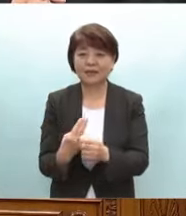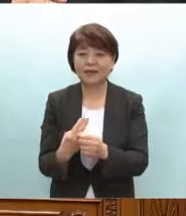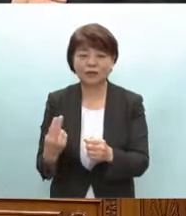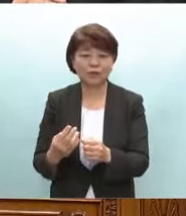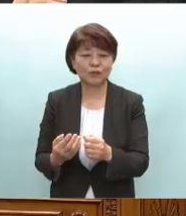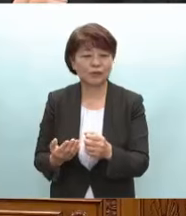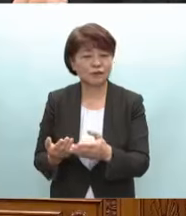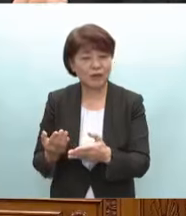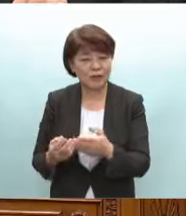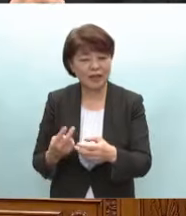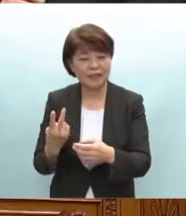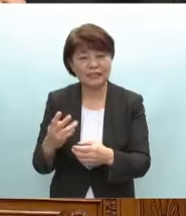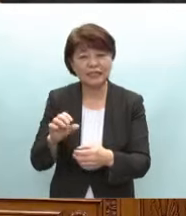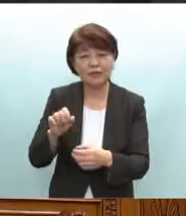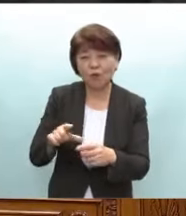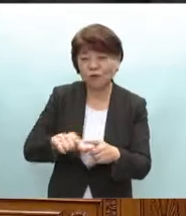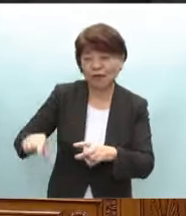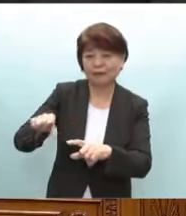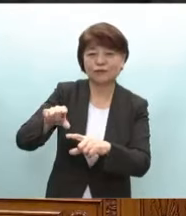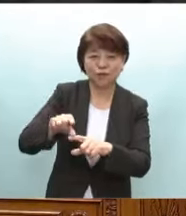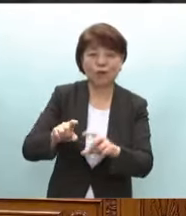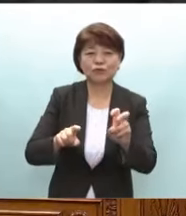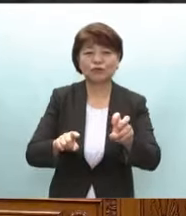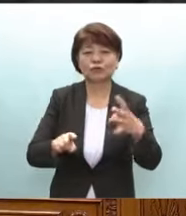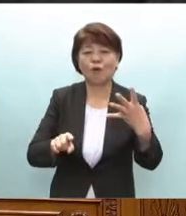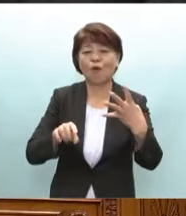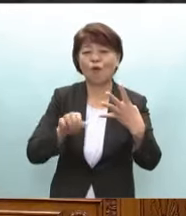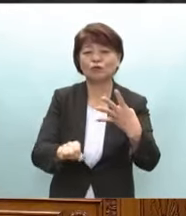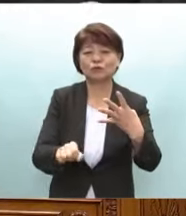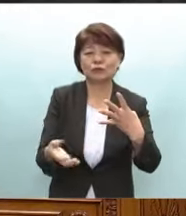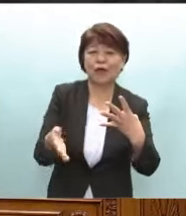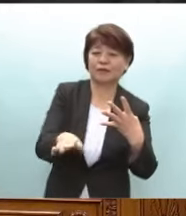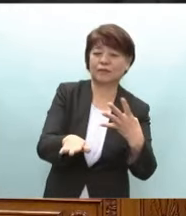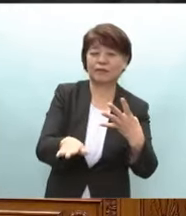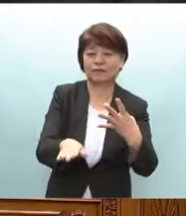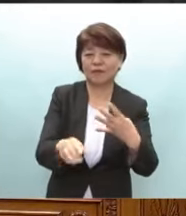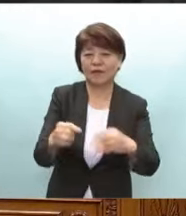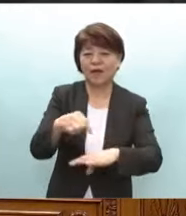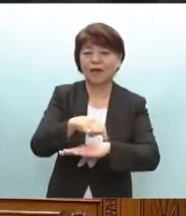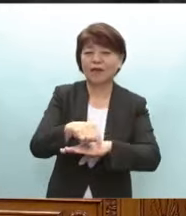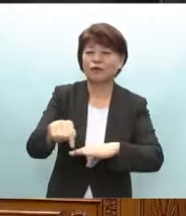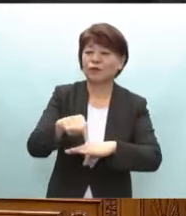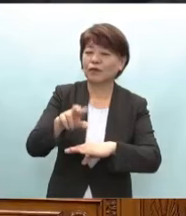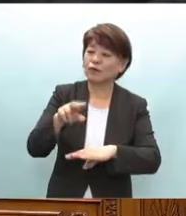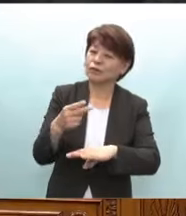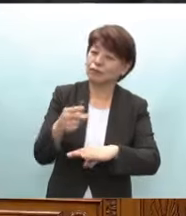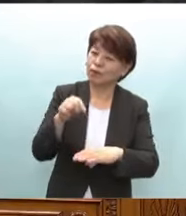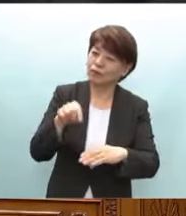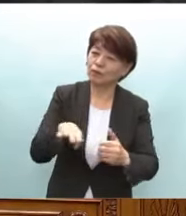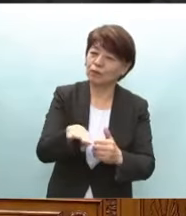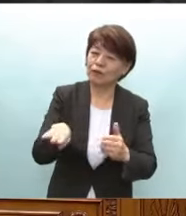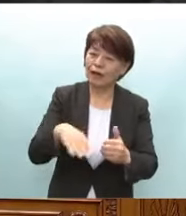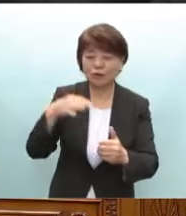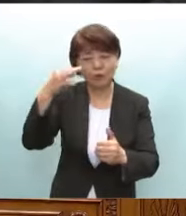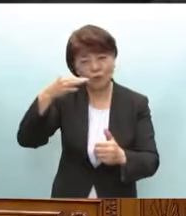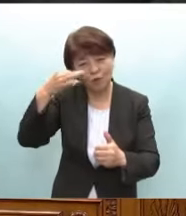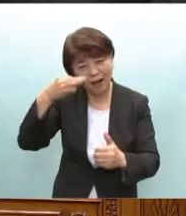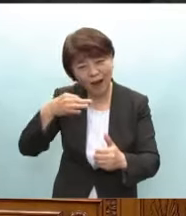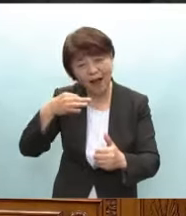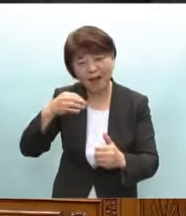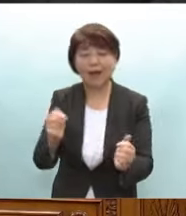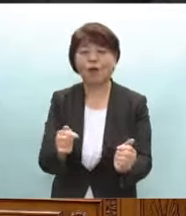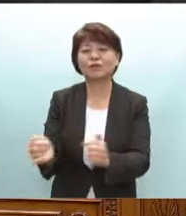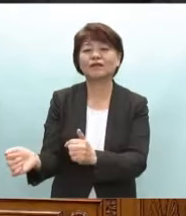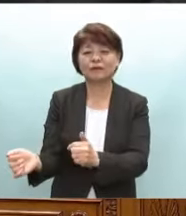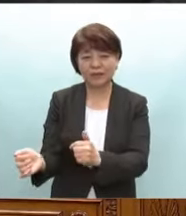の14億円が盛り込まれていますが予定ルート上の環境影響評価アセスメントが遅れて